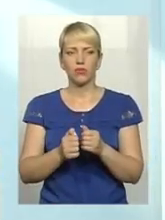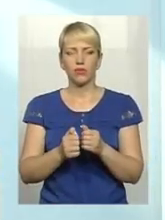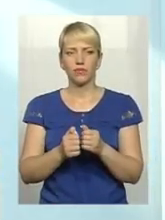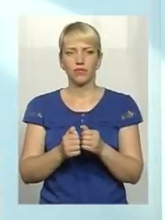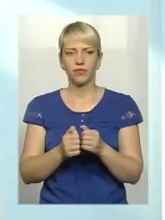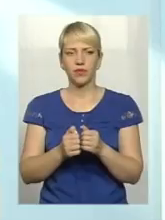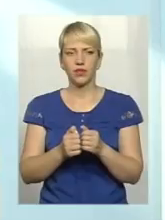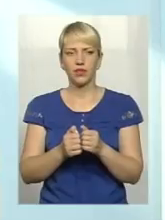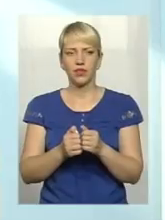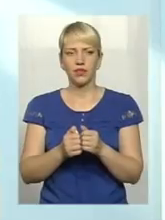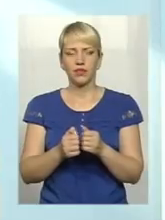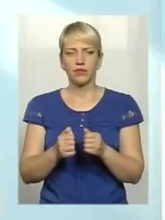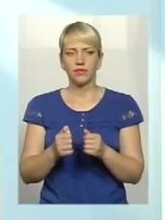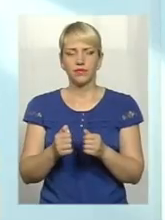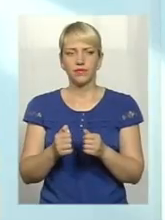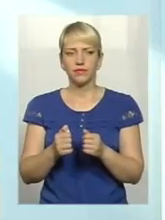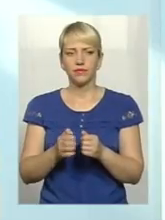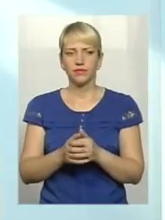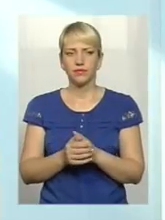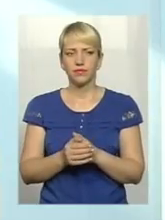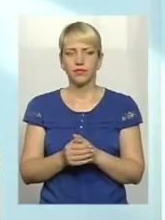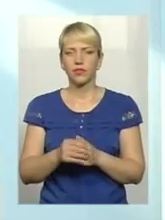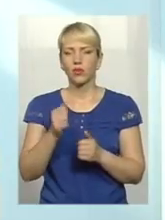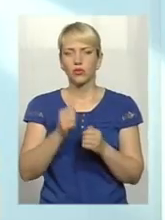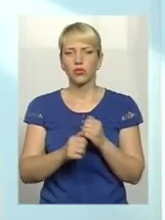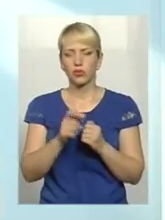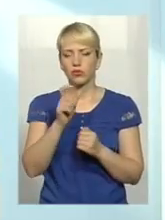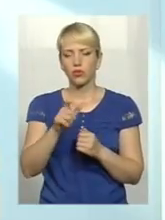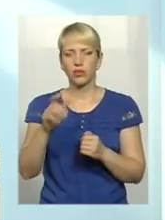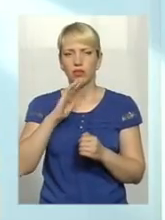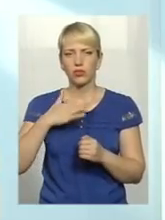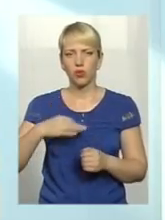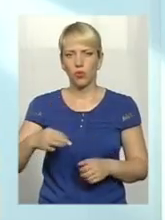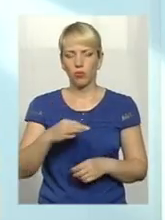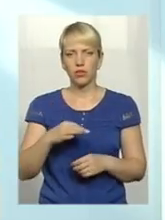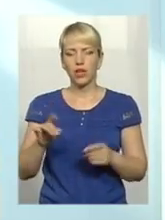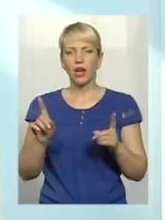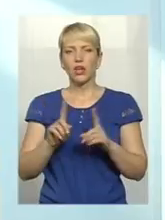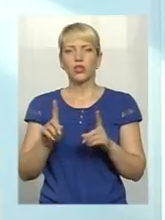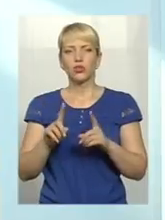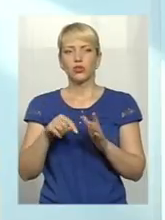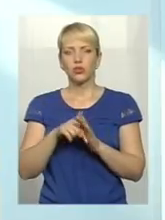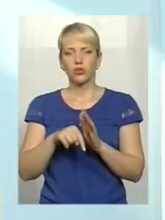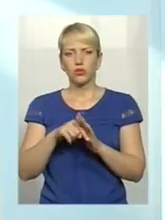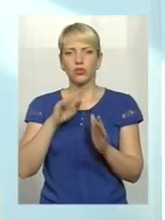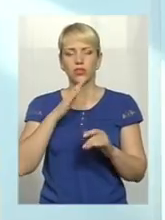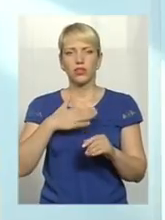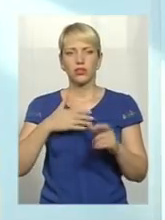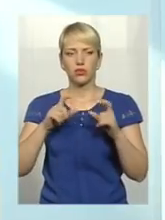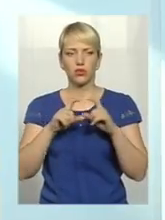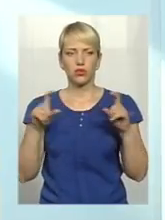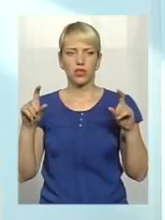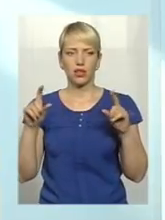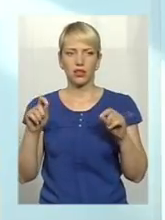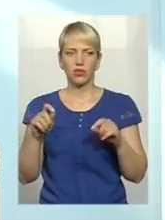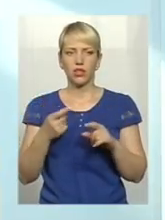-профілактичному закладі в нашій області, без виключень. Що стосується нашого закладу, то